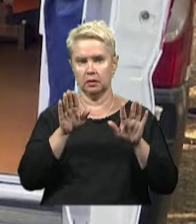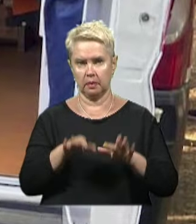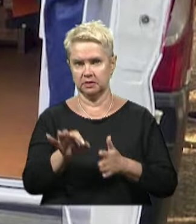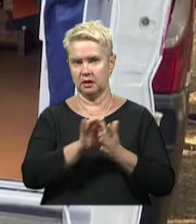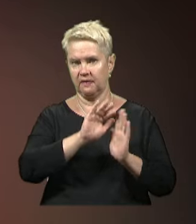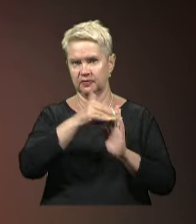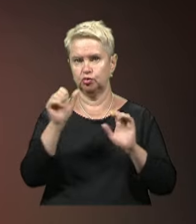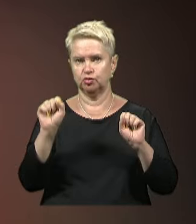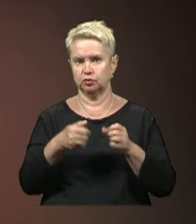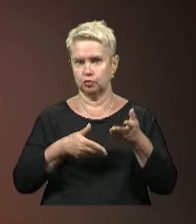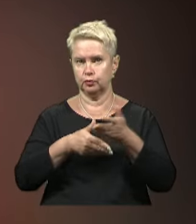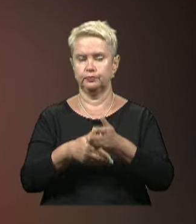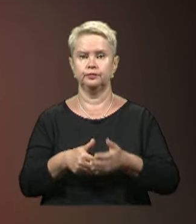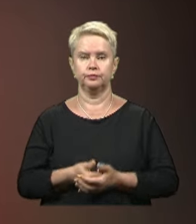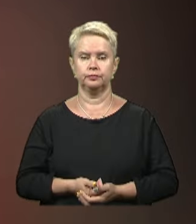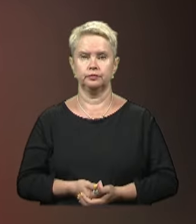одразу викликали швидку.